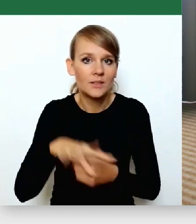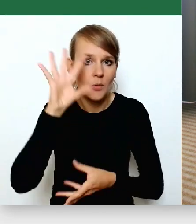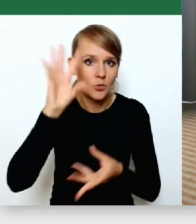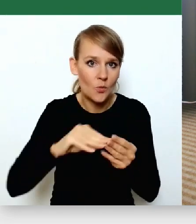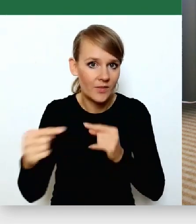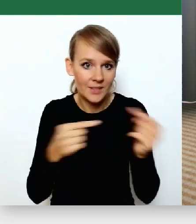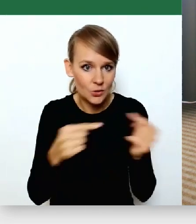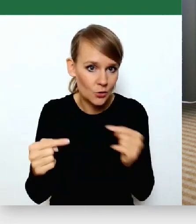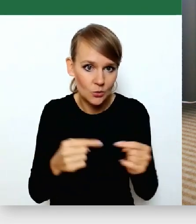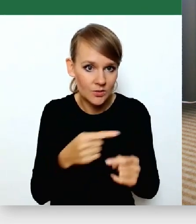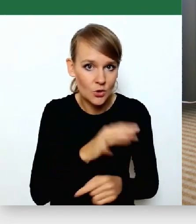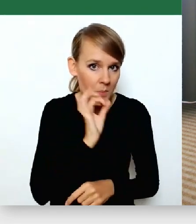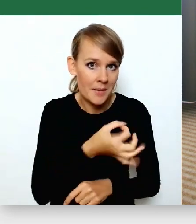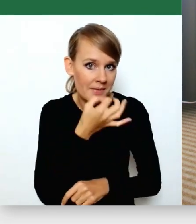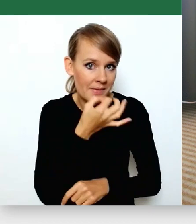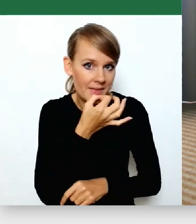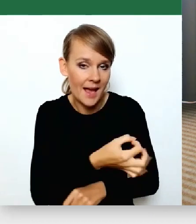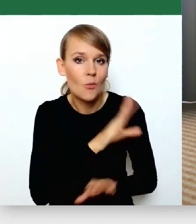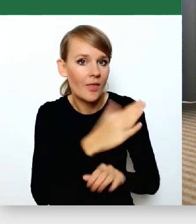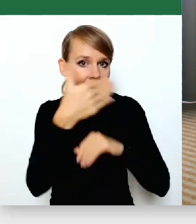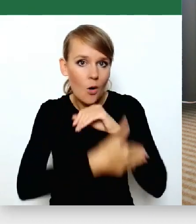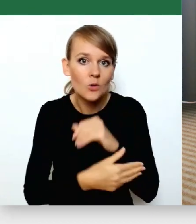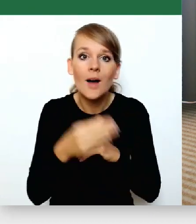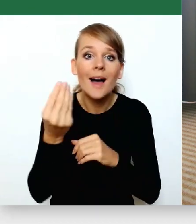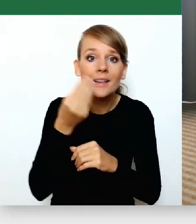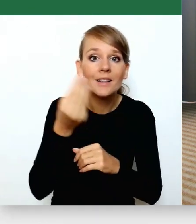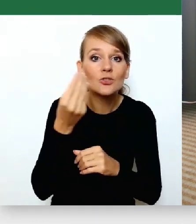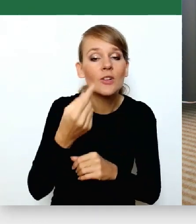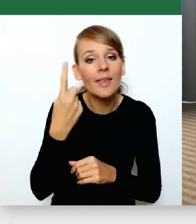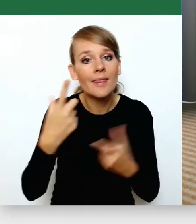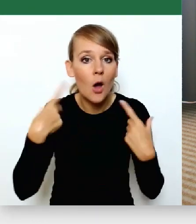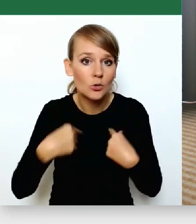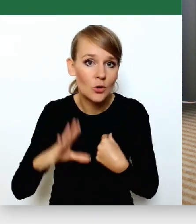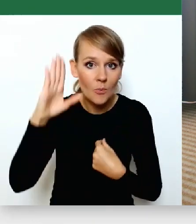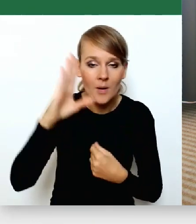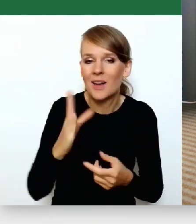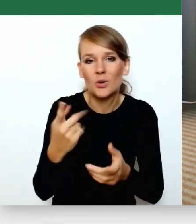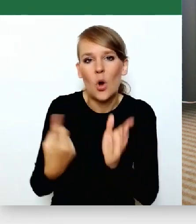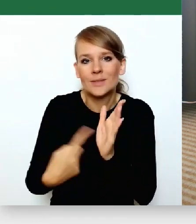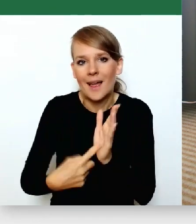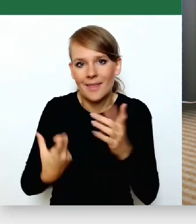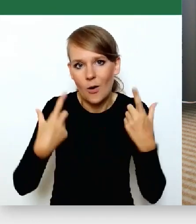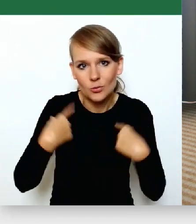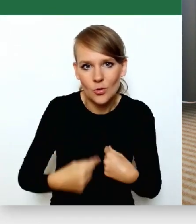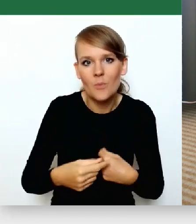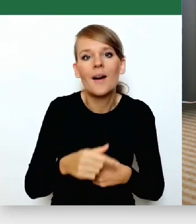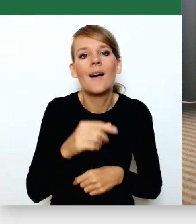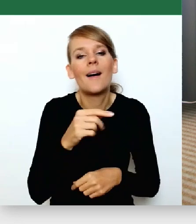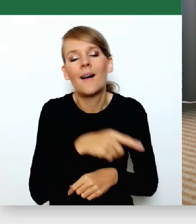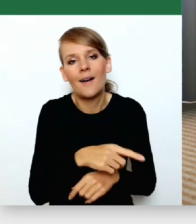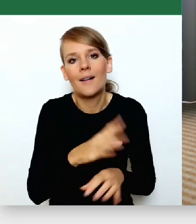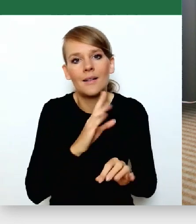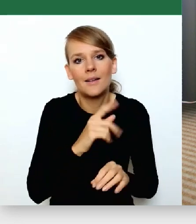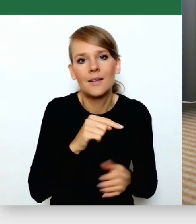więc jeszcze tylko, czy może jeszcze jakiś głos? O, bardzo proszę. I to byłby już ostatni, bo musimy potem właśnie dać szansę odpowiedzi na to pytanie, które